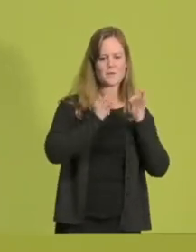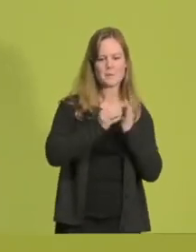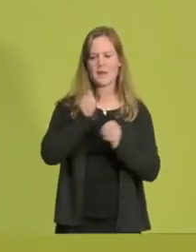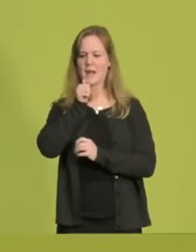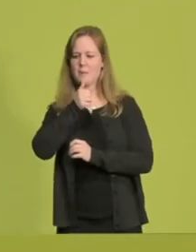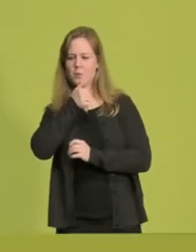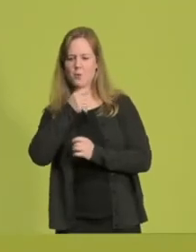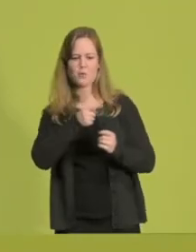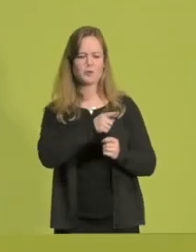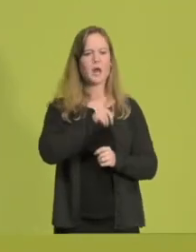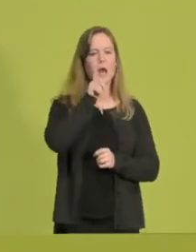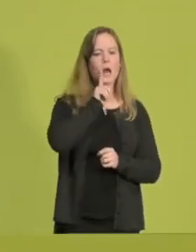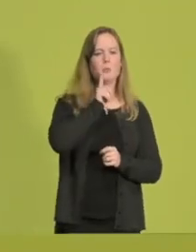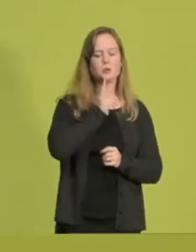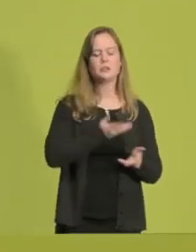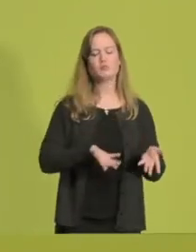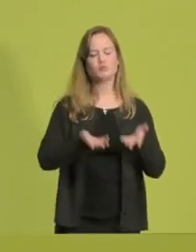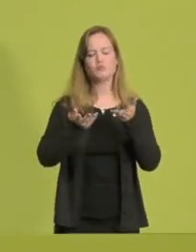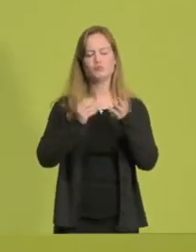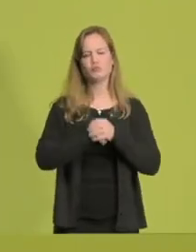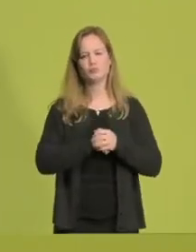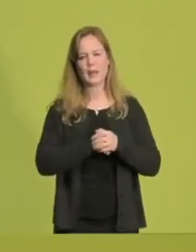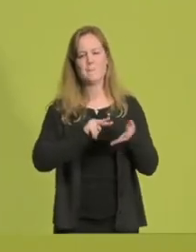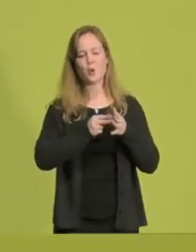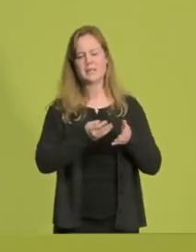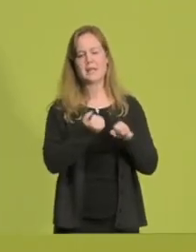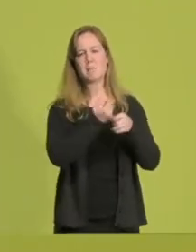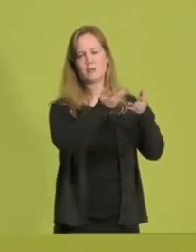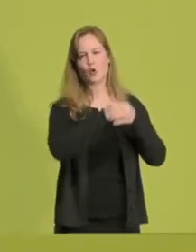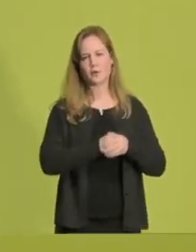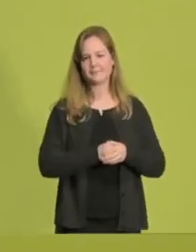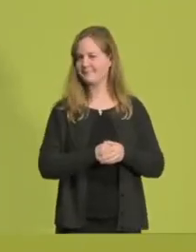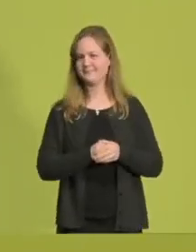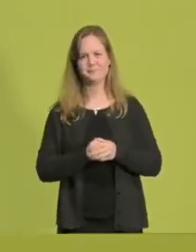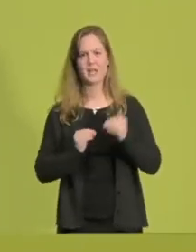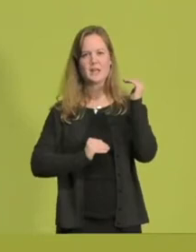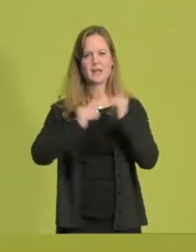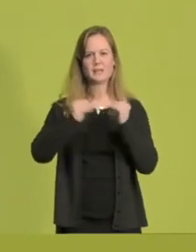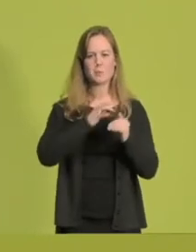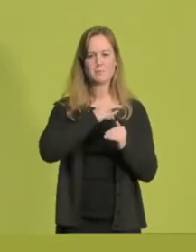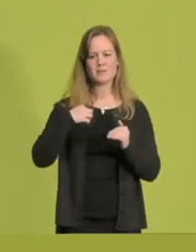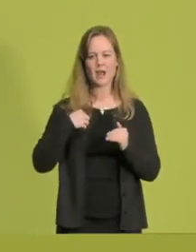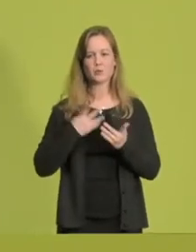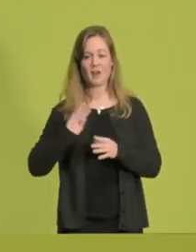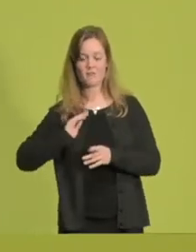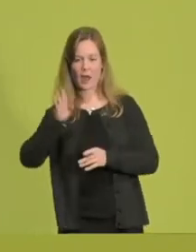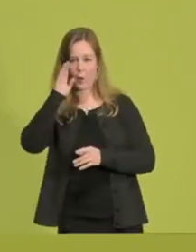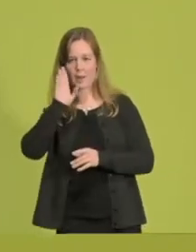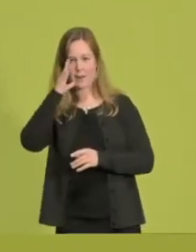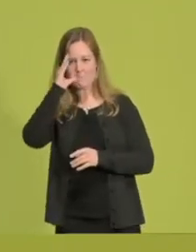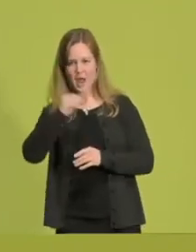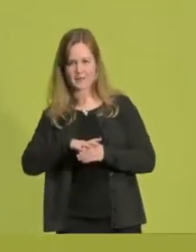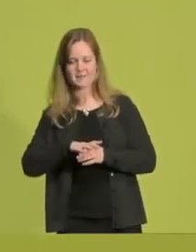nicht durch Mutti macht das schon gelöst wird. In der Gleichstellung keine Privatangelegenheit und auch keine Frauenfrage ist. Denn